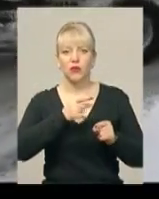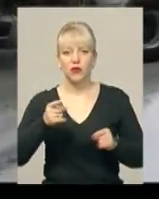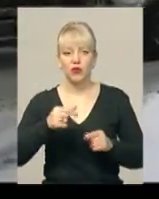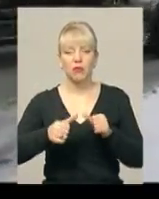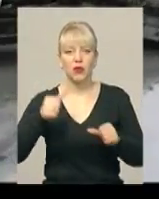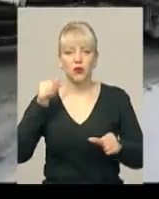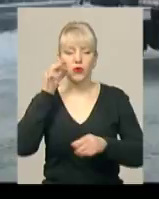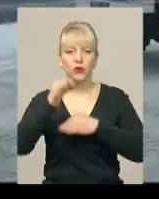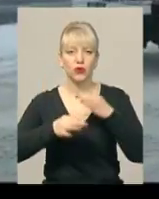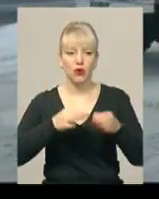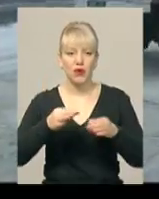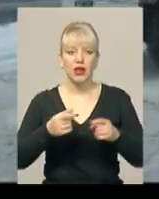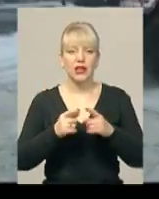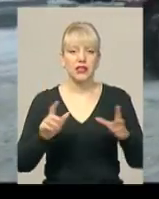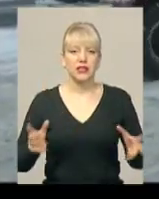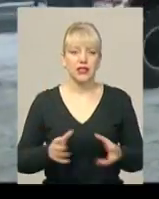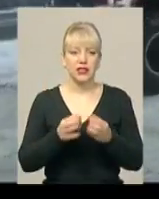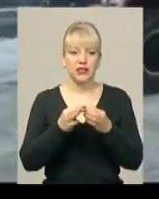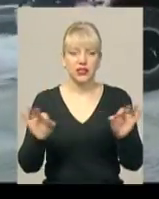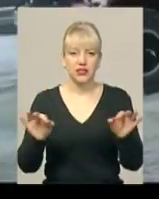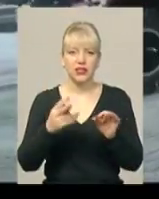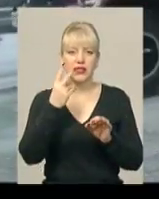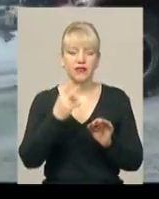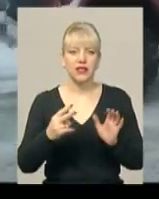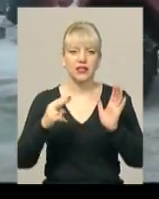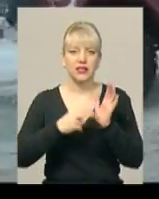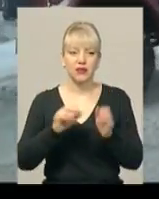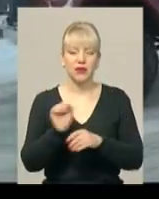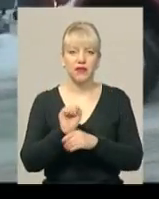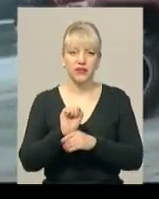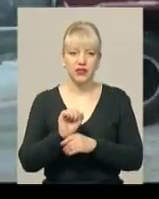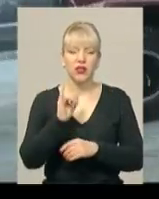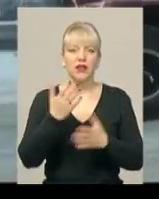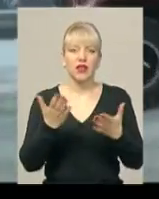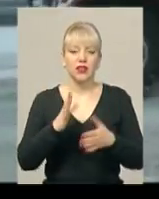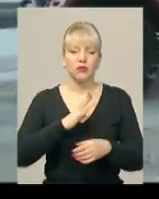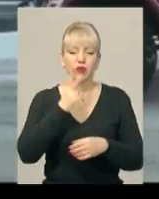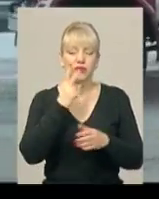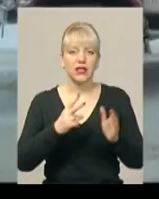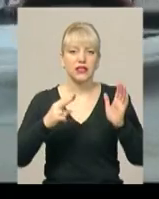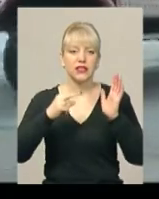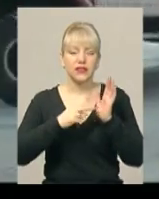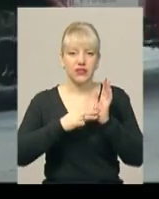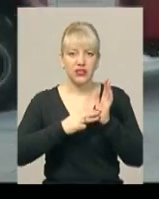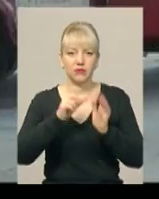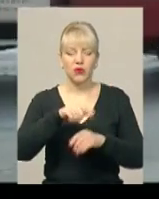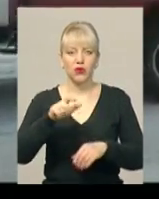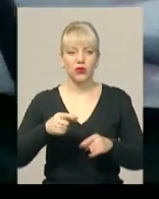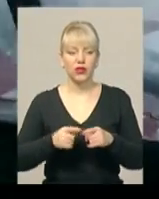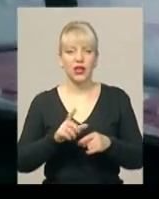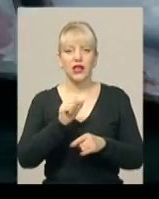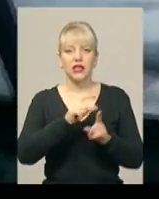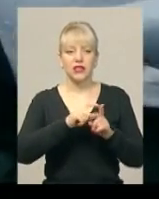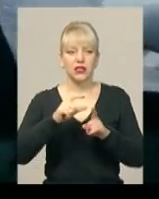рятувальники звільнили зі снігових заметів 21 автівку, в яких перебували 28 людей. За словами Андрія Козака, надзвичайники досі